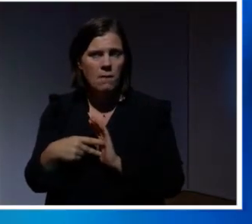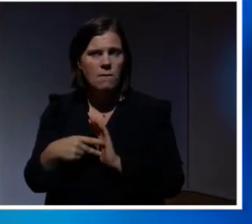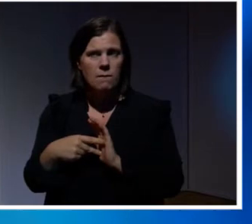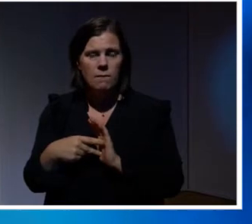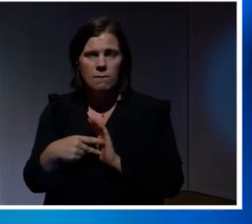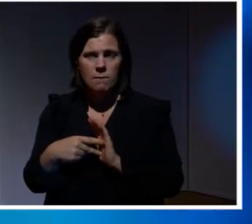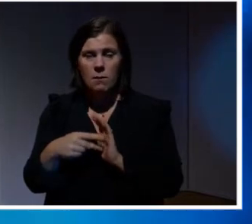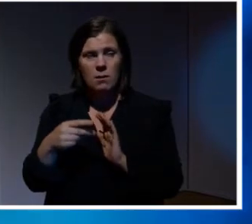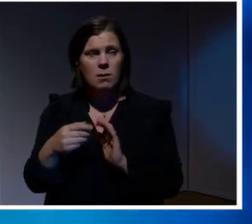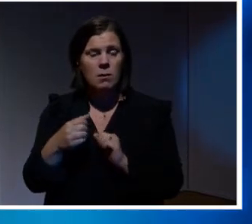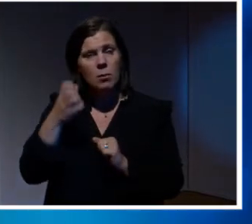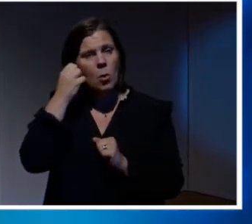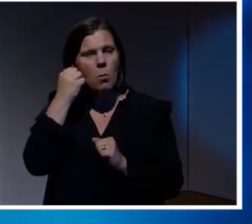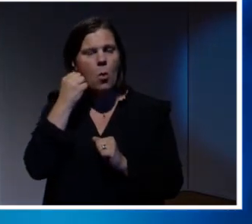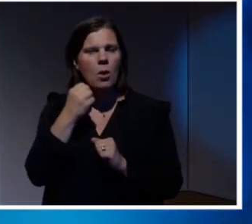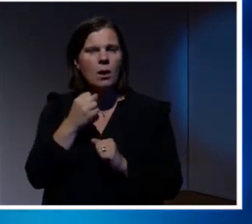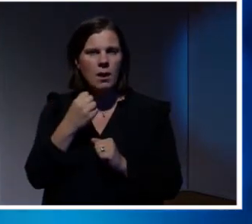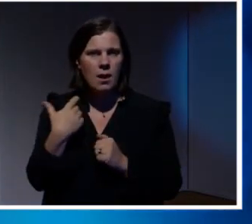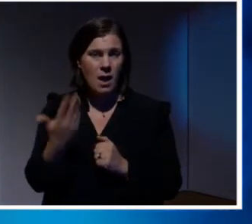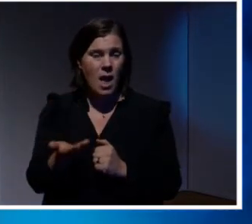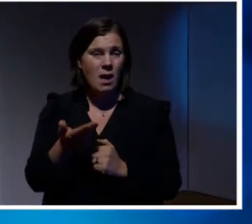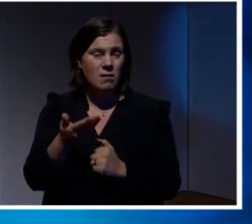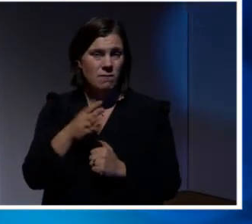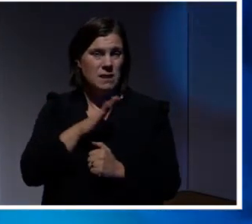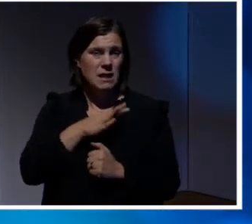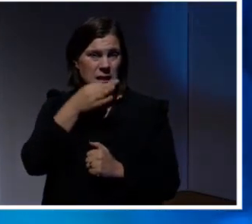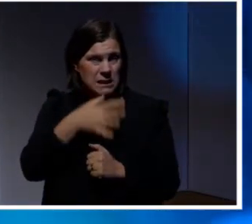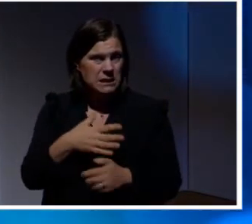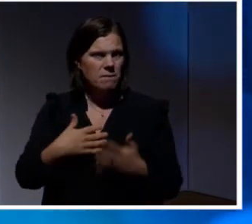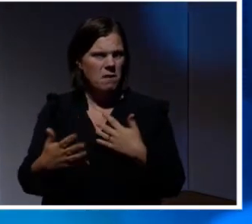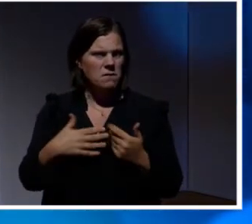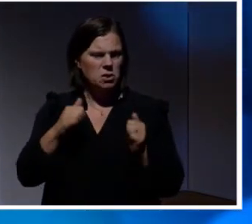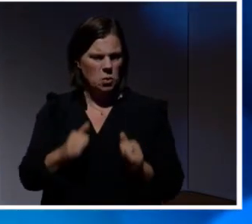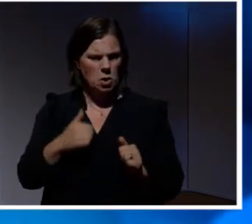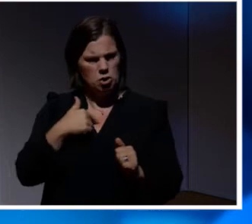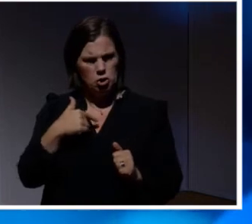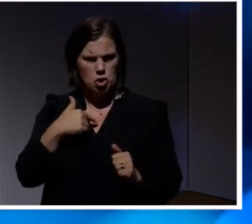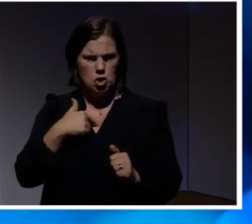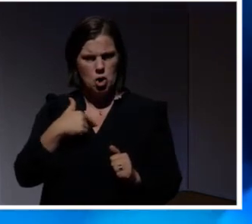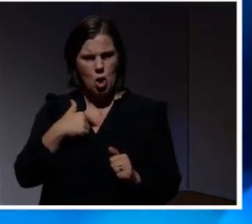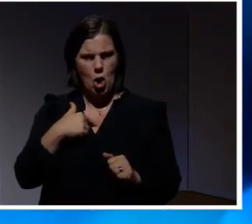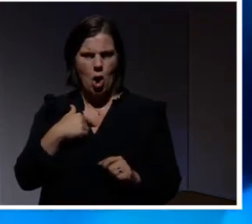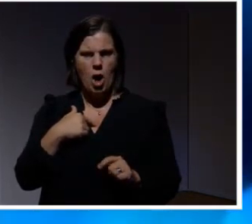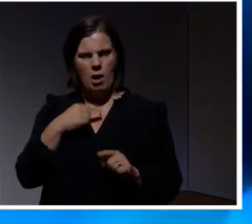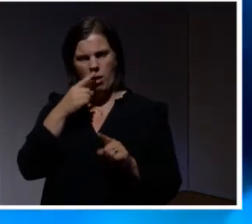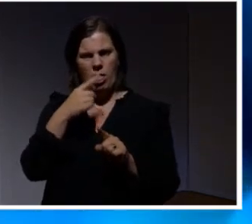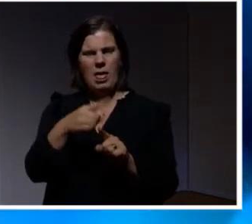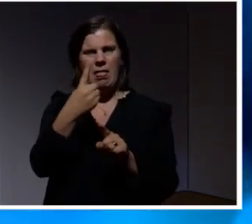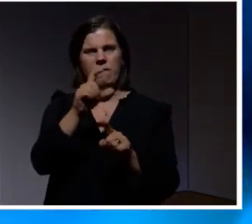hacka. Det här ska man komma ihåg igen. Aggregerad risk. Varför skulle jag ge mig på ett företag